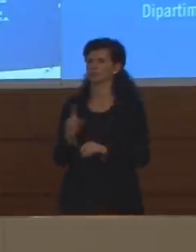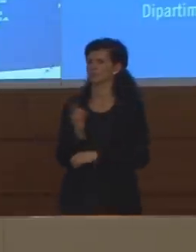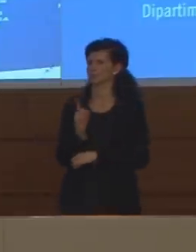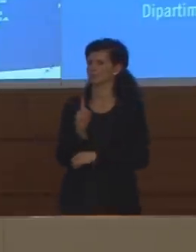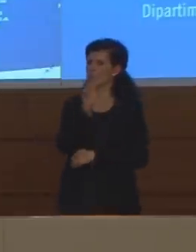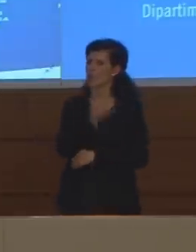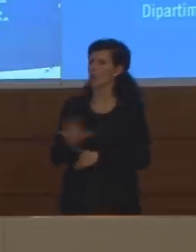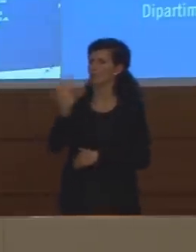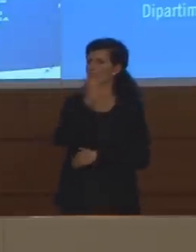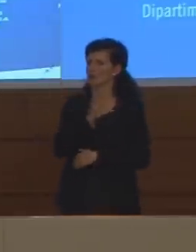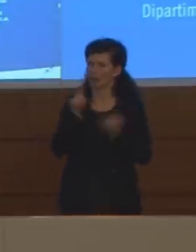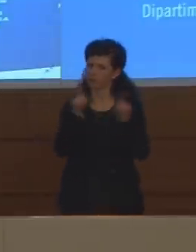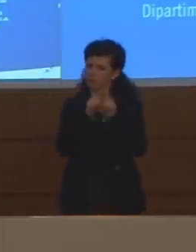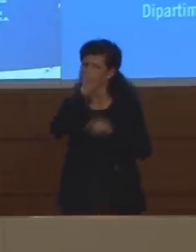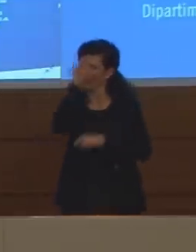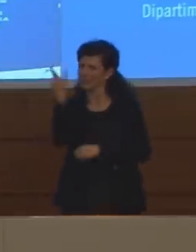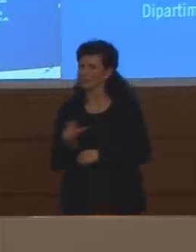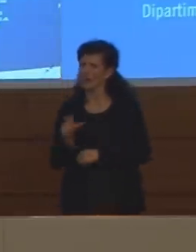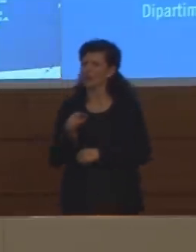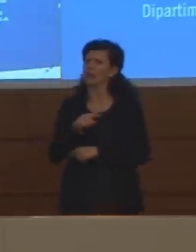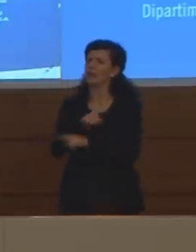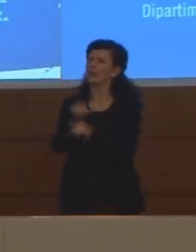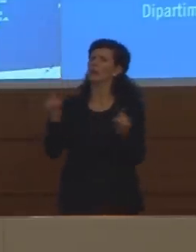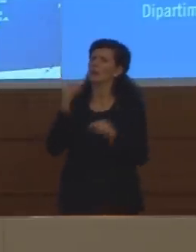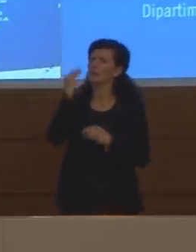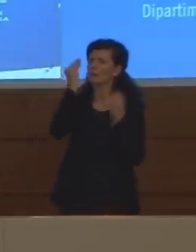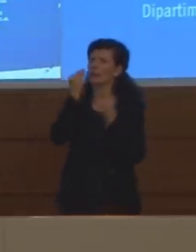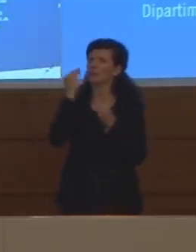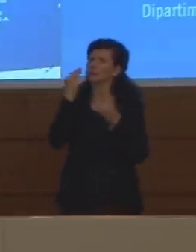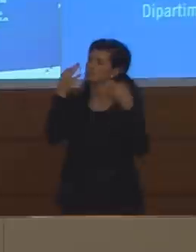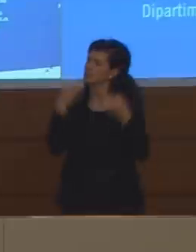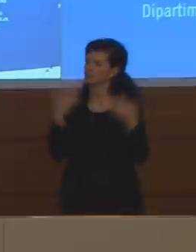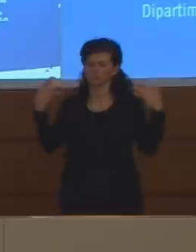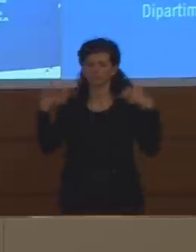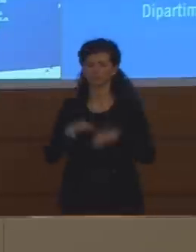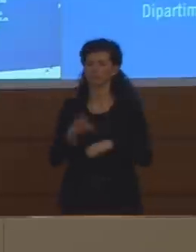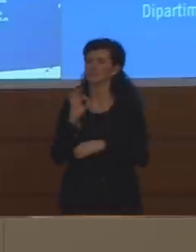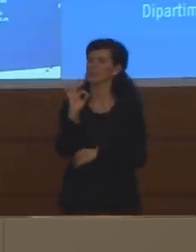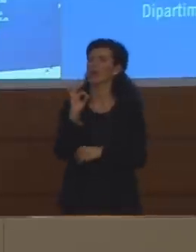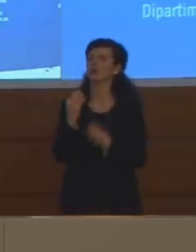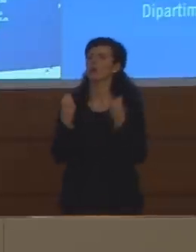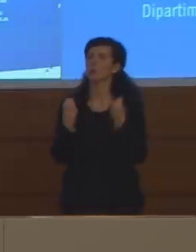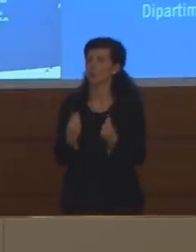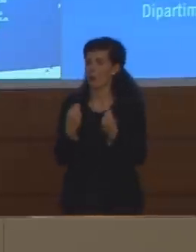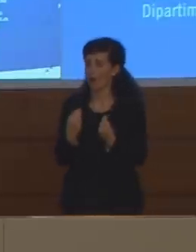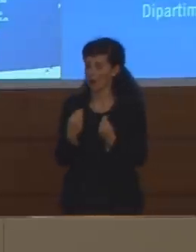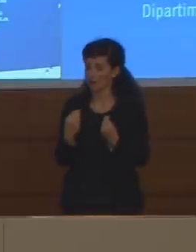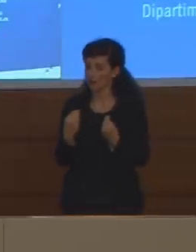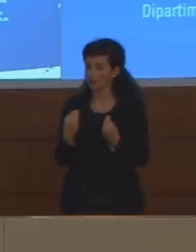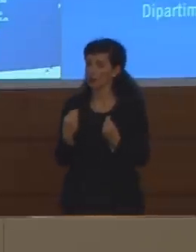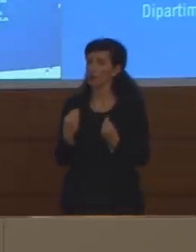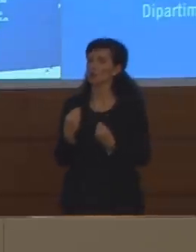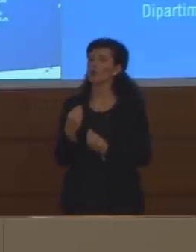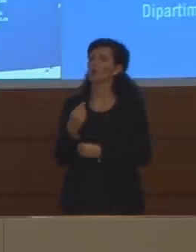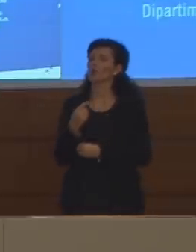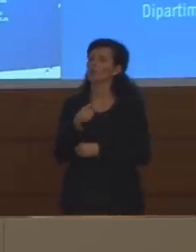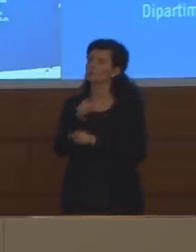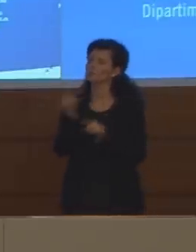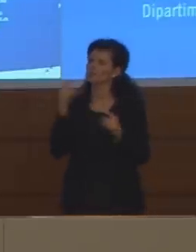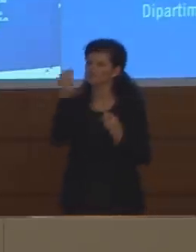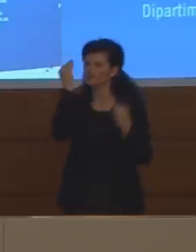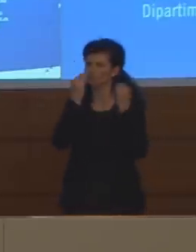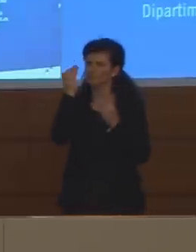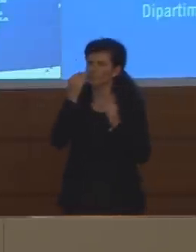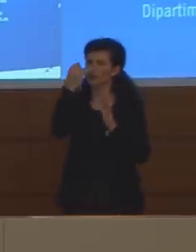quando stimate un azzeramento dei nuovi casi e se è ragionevole l'orizzonte di fine giugno